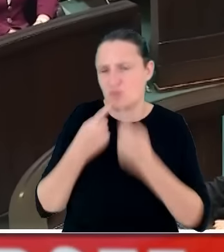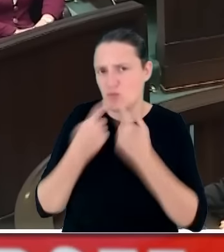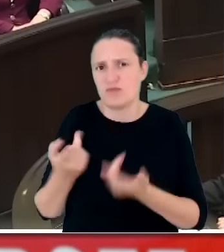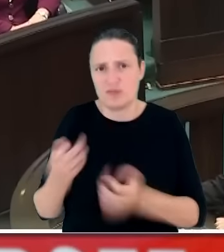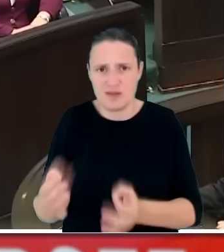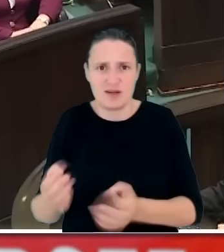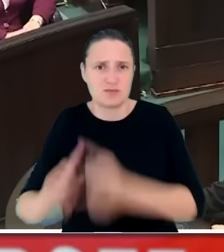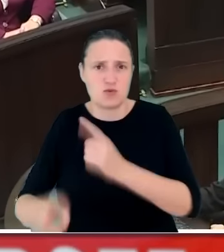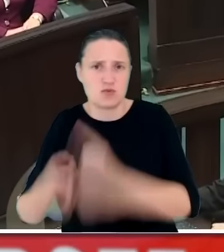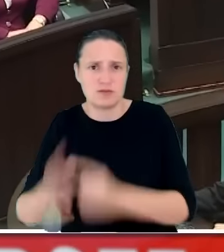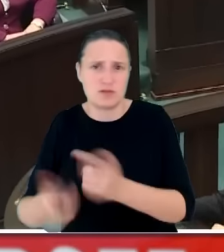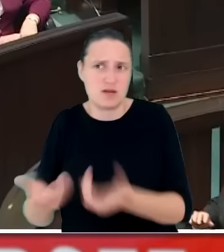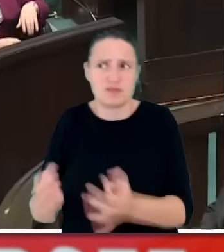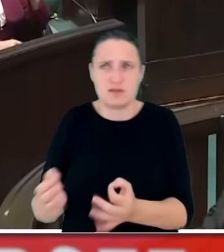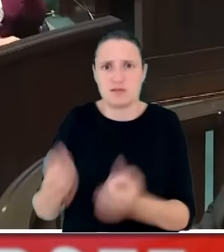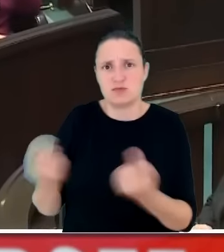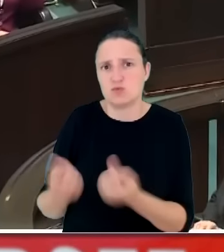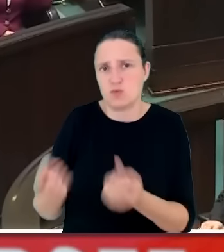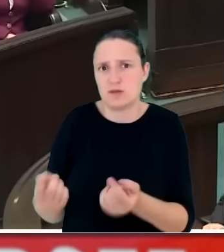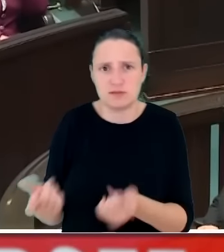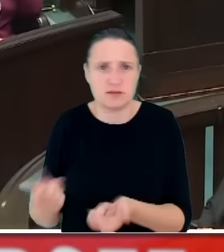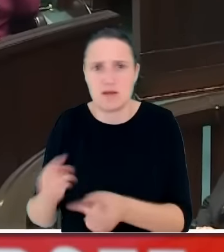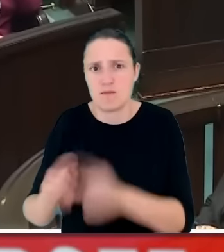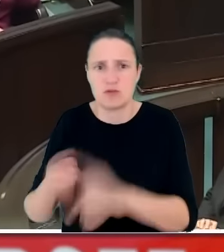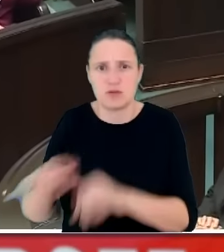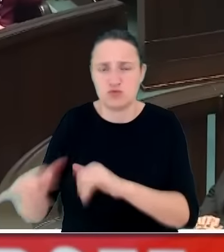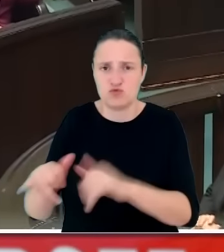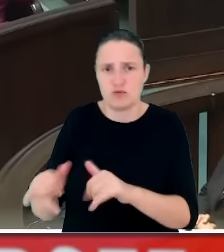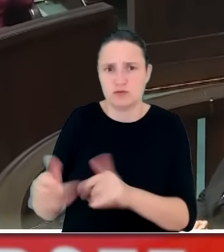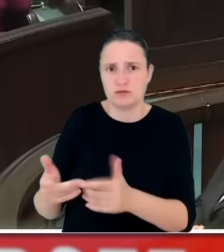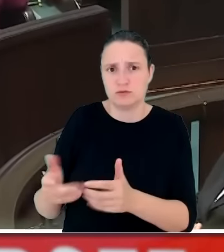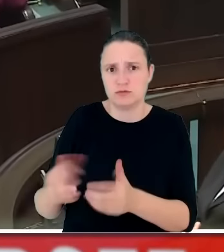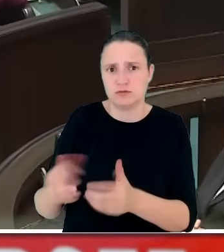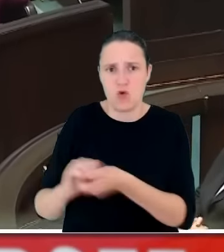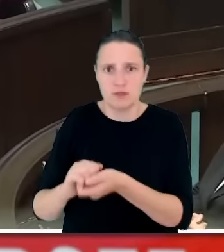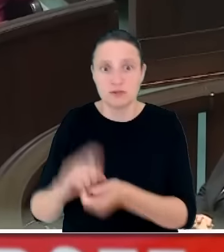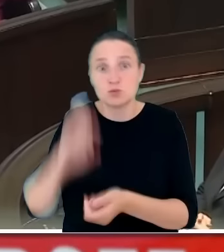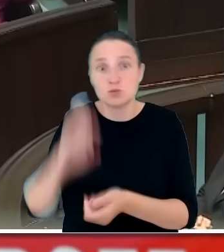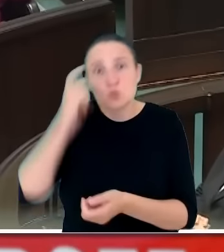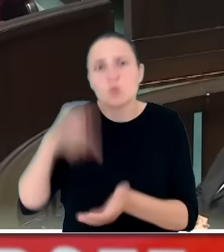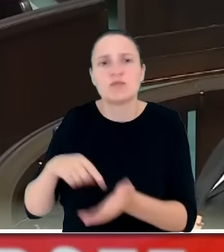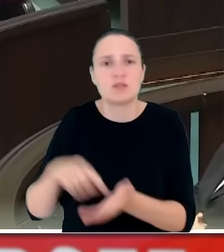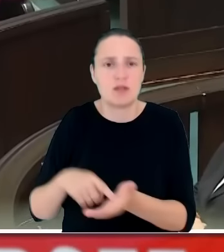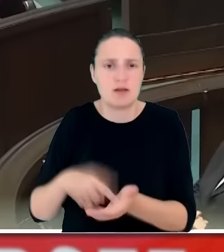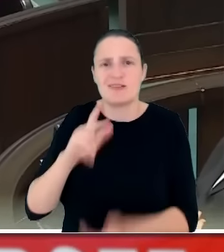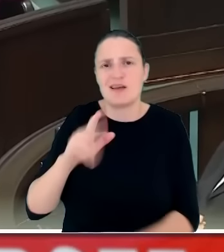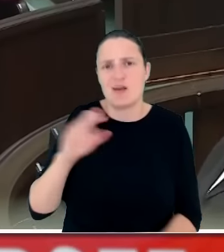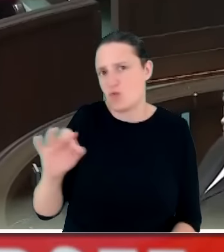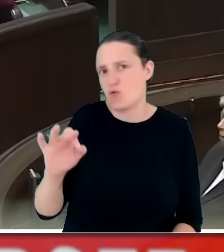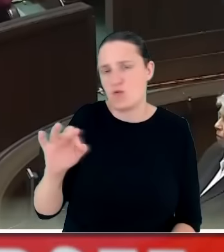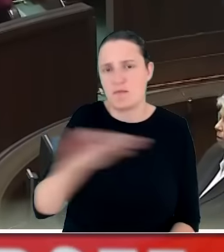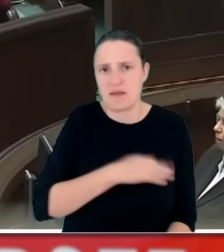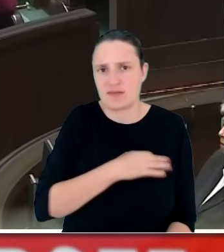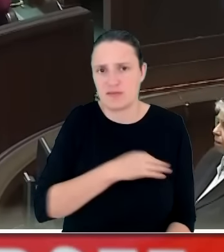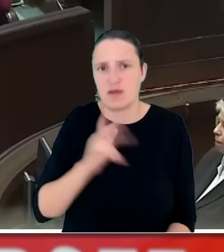się na temat tej sytuacji politycy obecnie rządzącej koalicji. Szczególnie jeżeli chodzi tutaj o koalicję obywatelską, bo